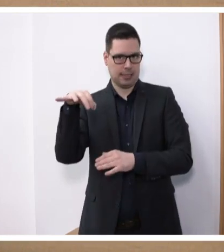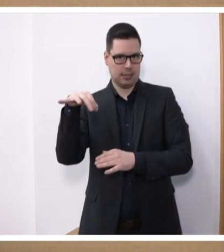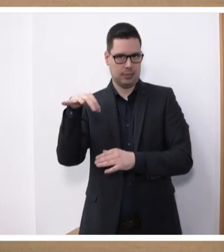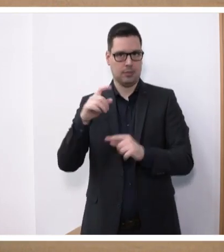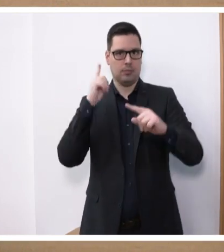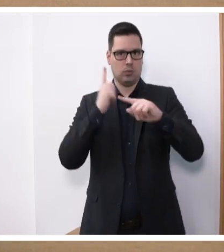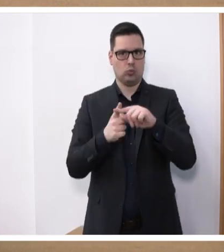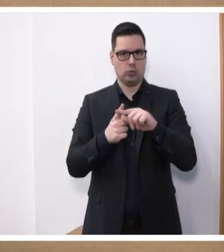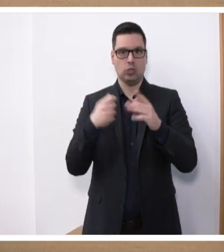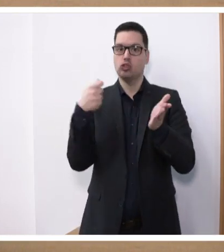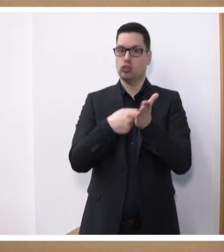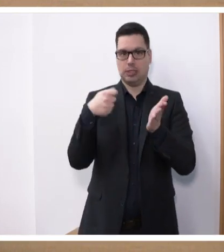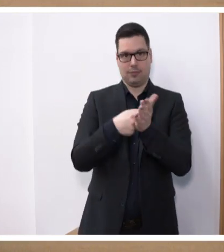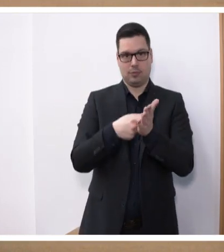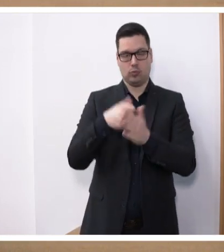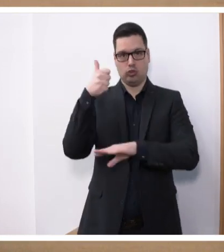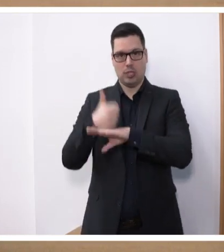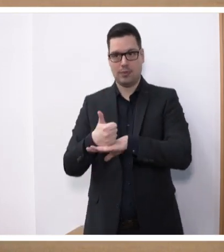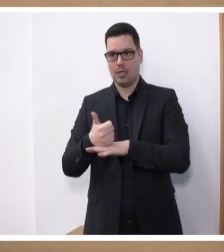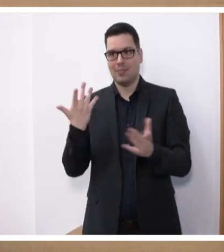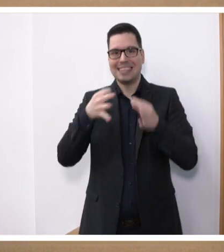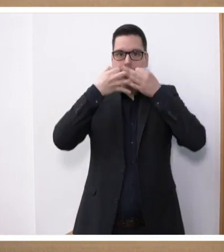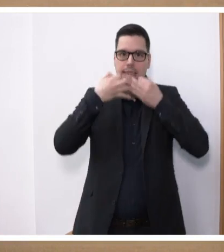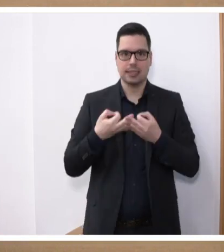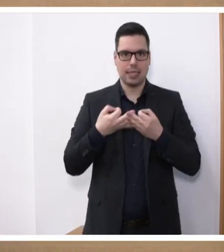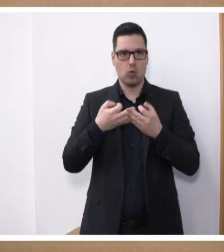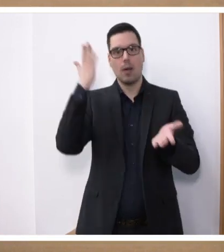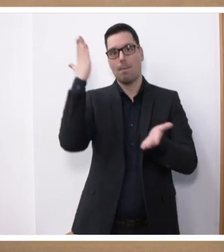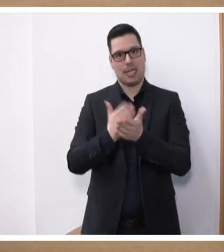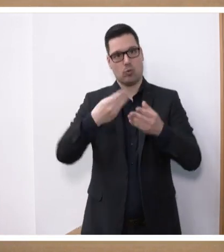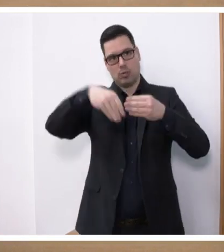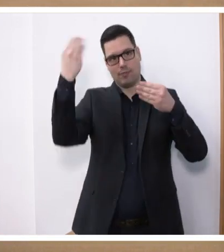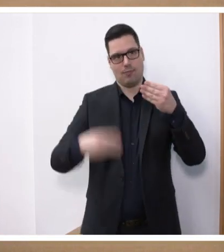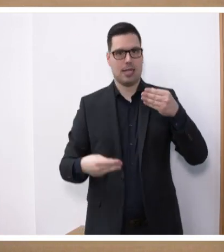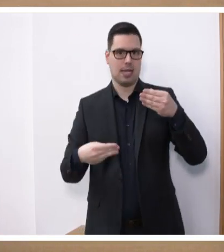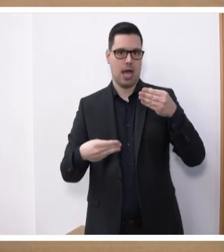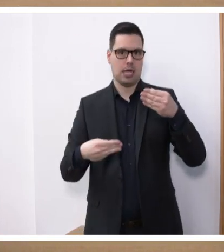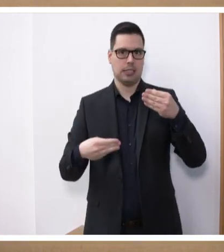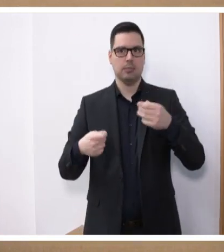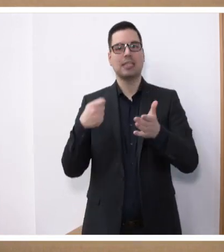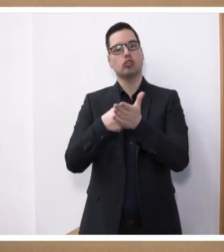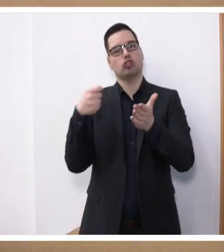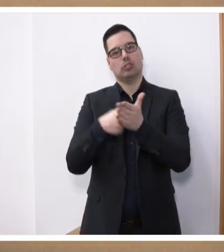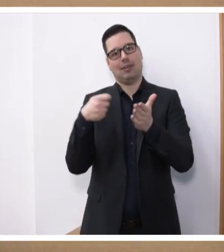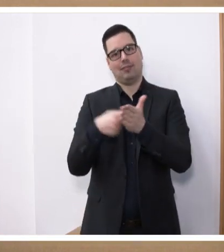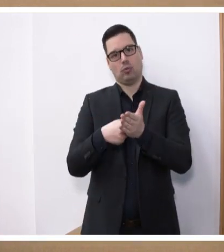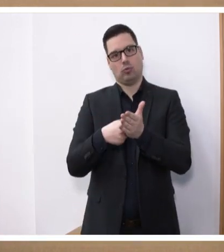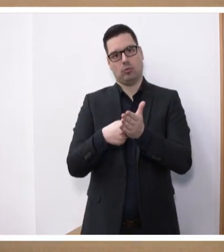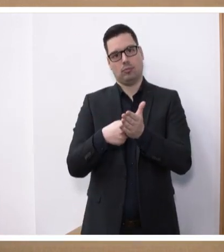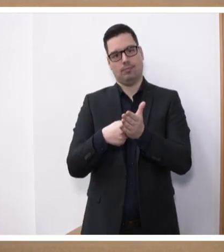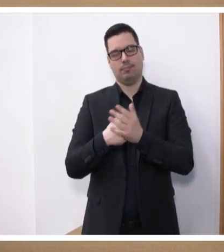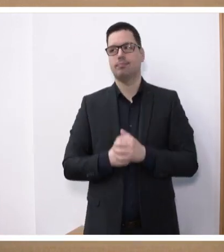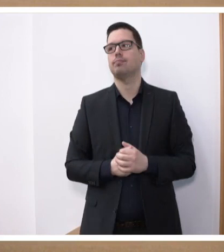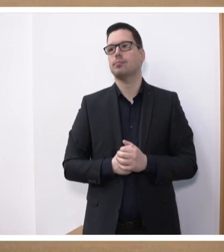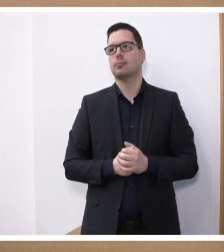Stiftungsvorständin Was sind die genauen Umstände der Beendigung des Vertragsverhältnisses mit der Stiftungsvorständin beantragt?